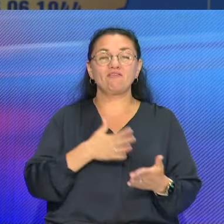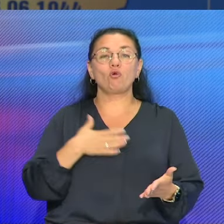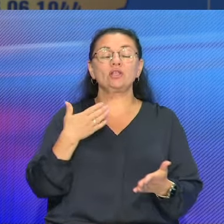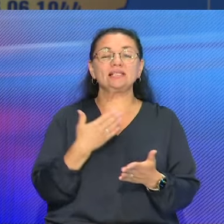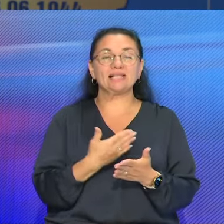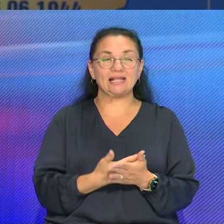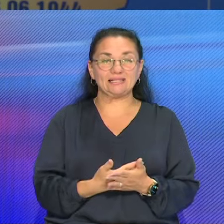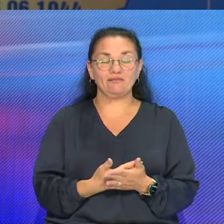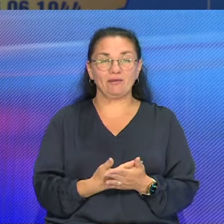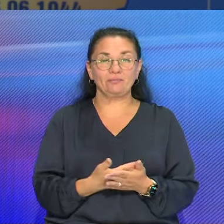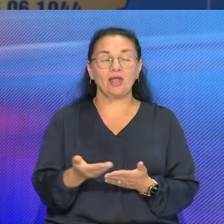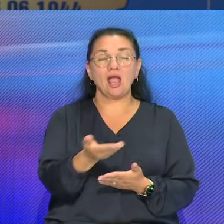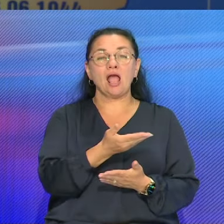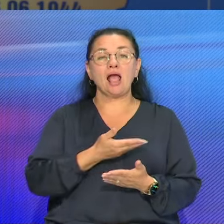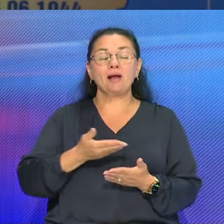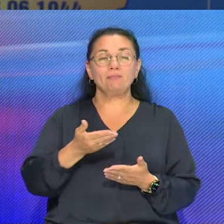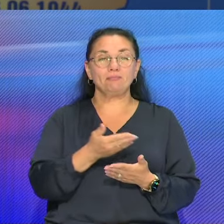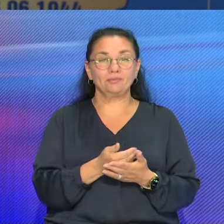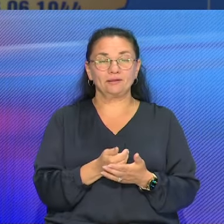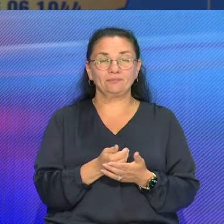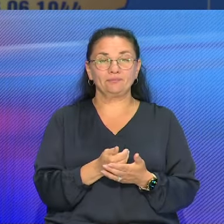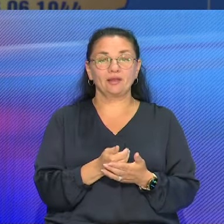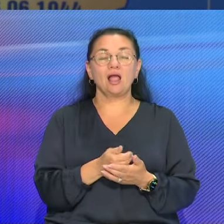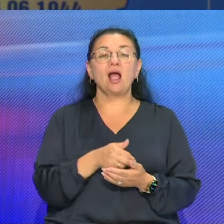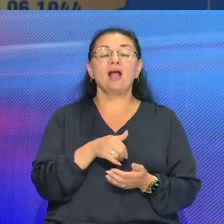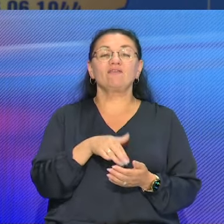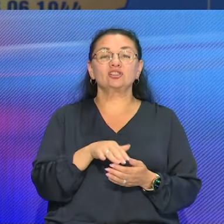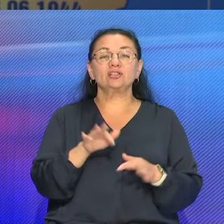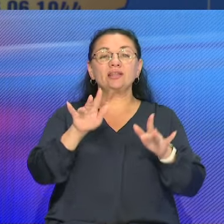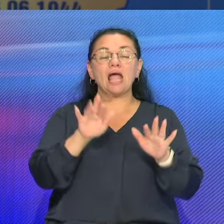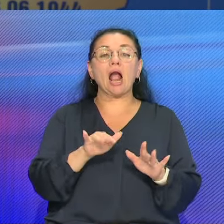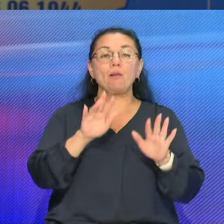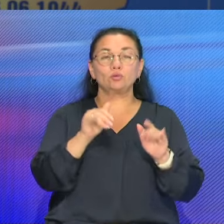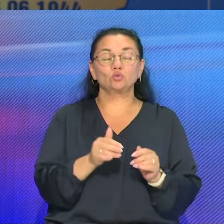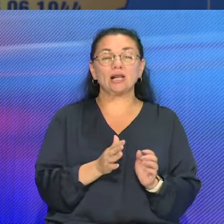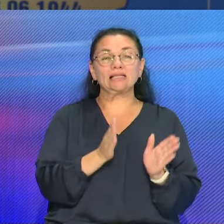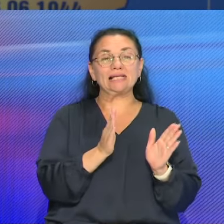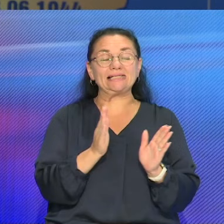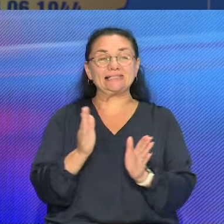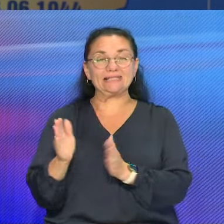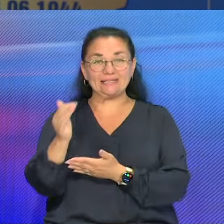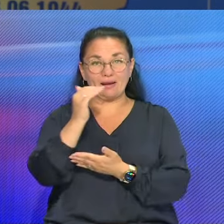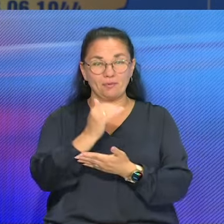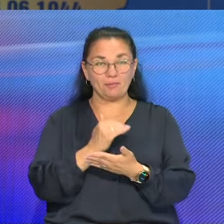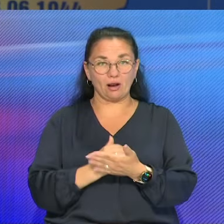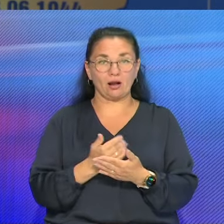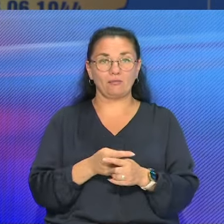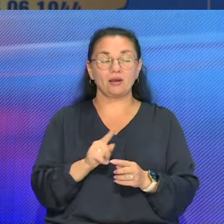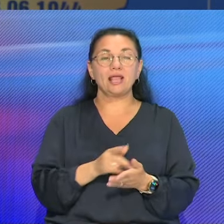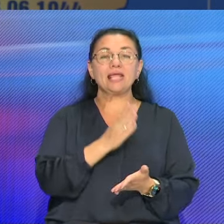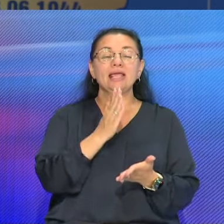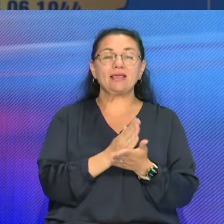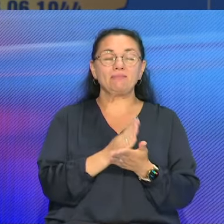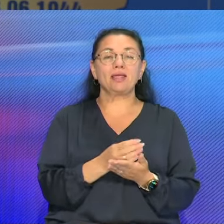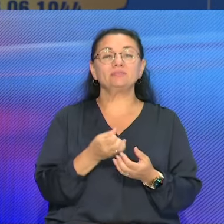мы от счет вышли на компьютерные системы, а торговли через прилавок сегодня имеем маркетплейсы